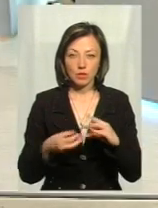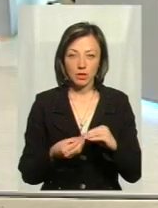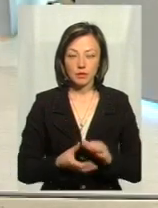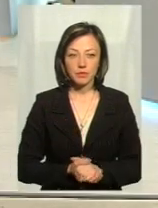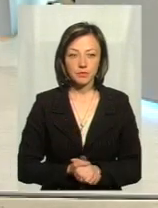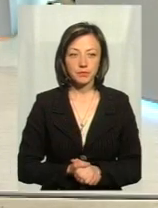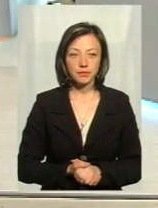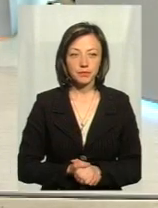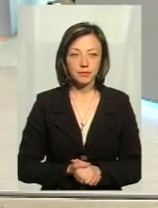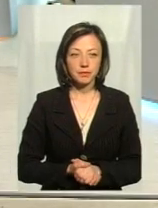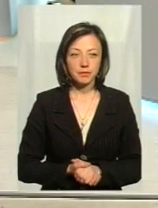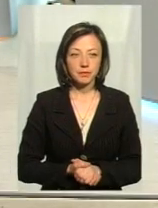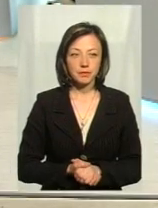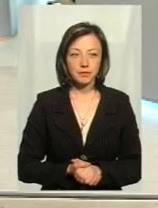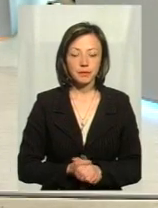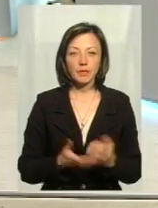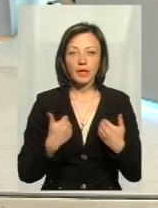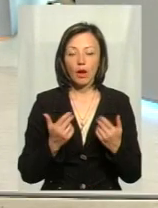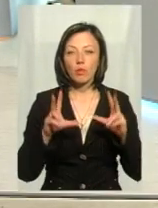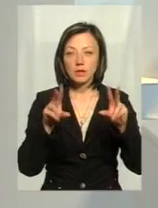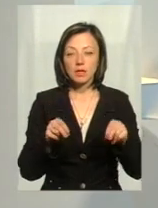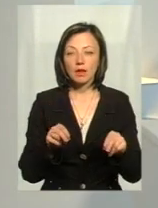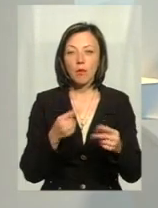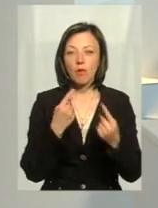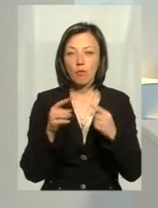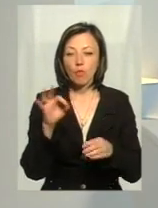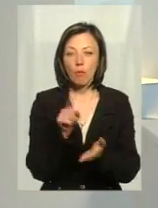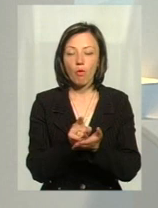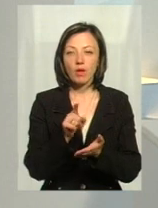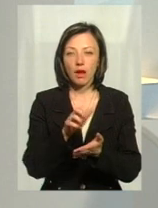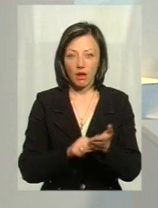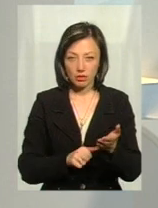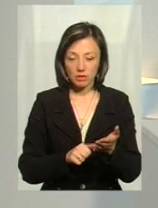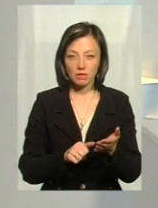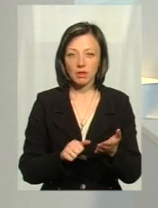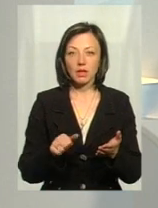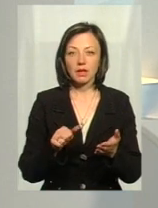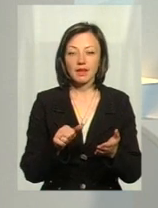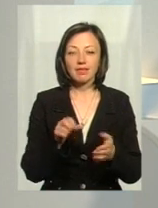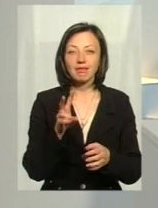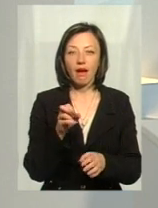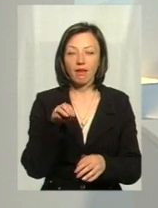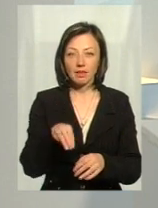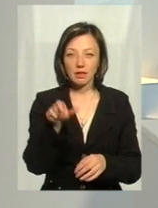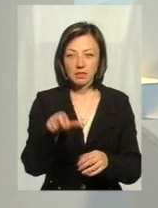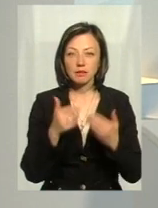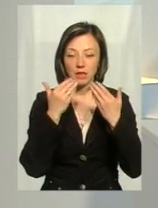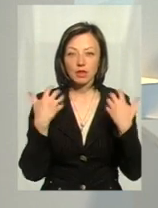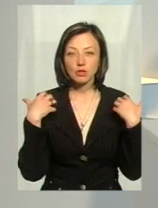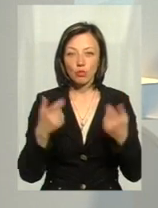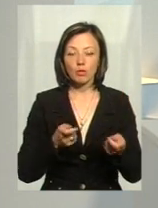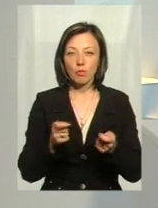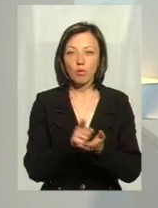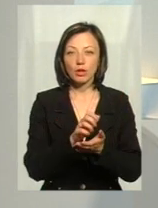результативно. І я обіцяла, що ми поговоримо про податкове навантаження. Саме про податкове навантаження на таксиста я запитала у начальника